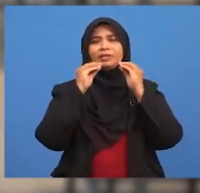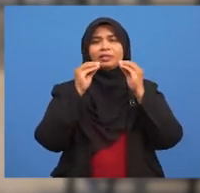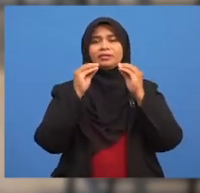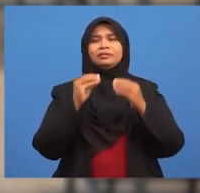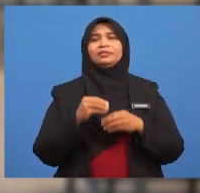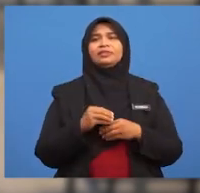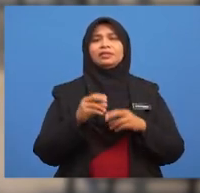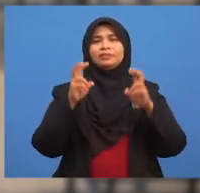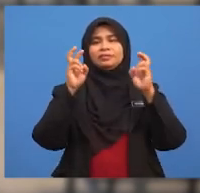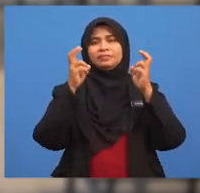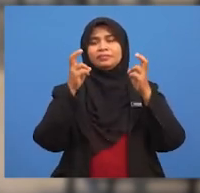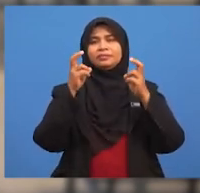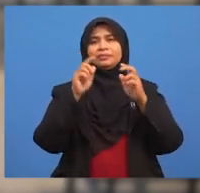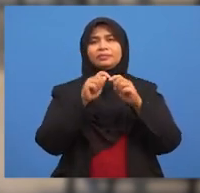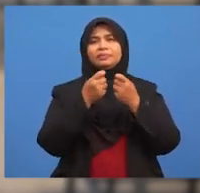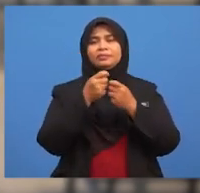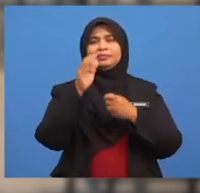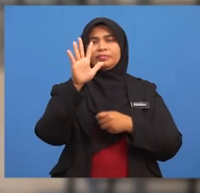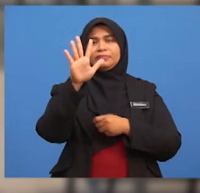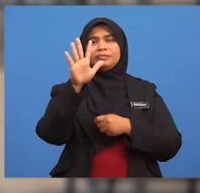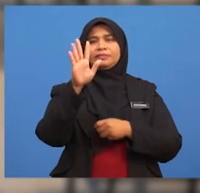Terima kasih